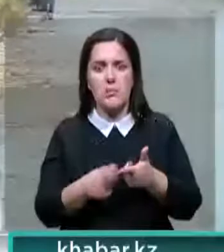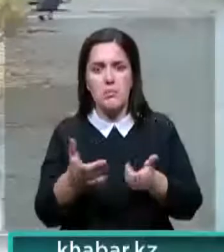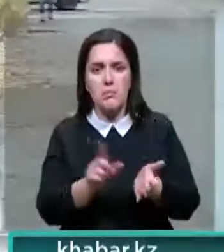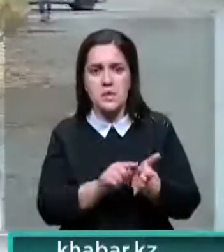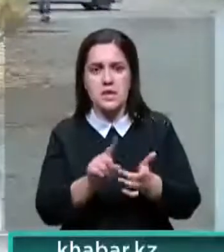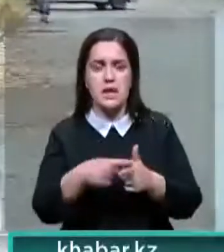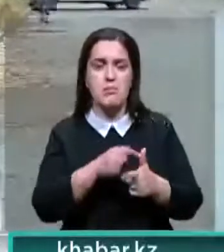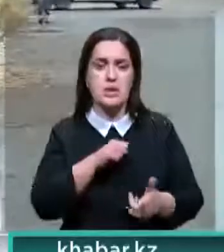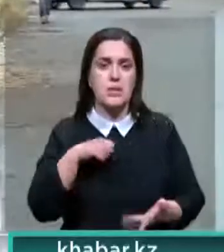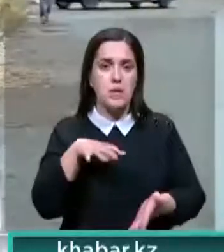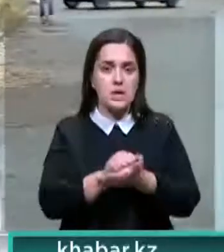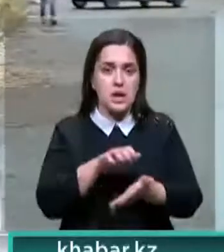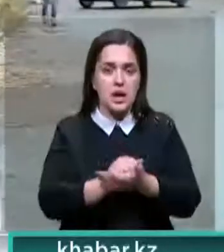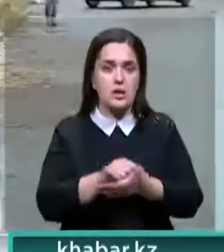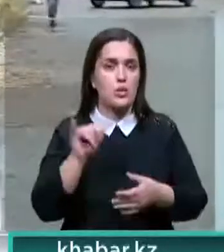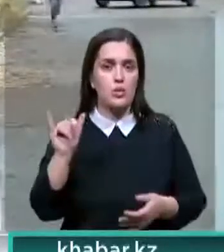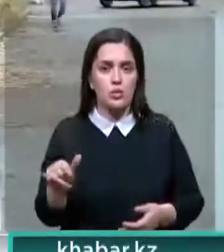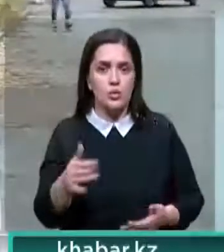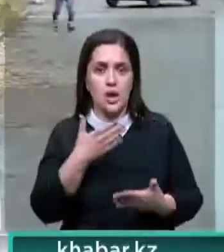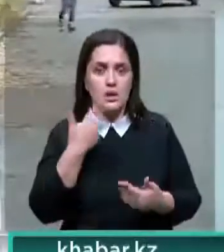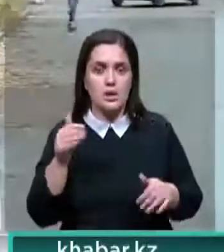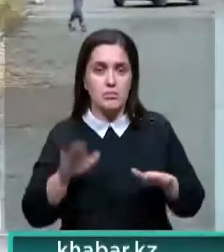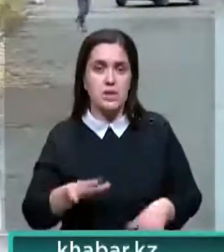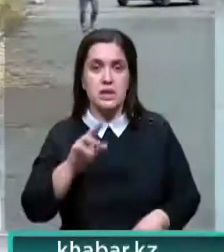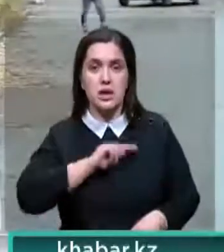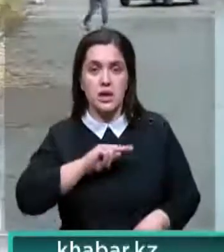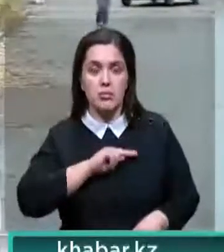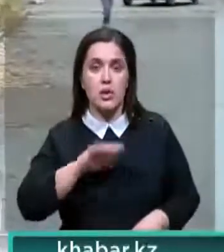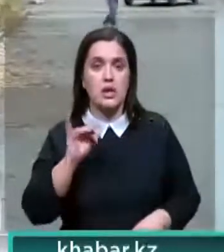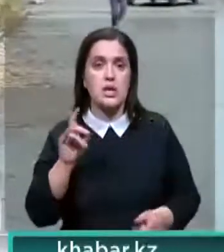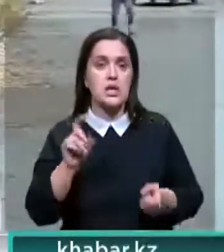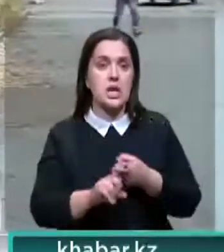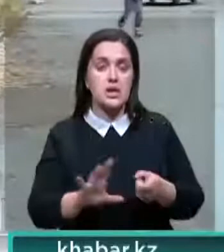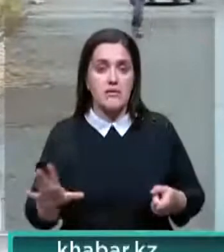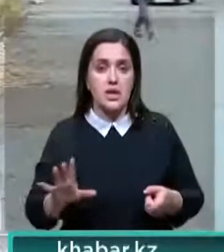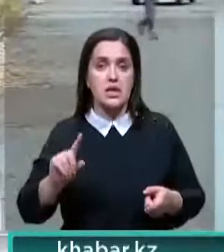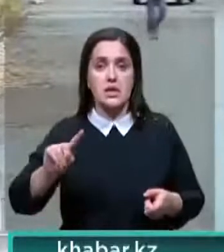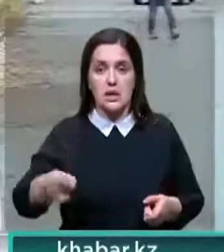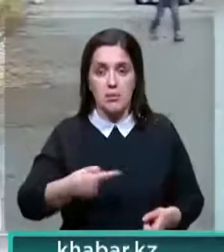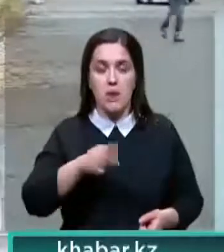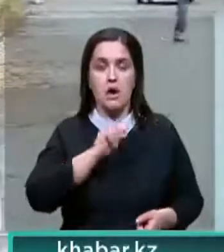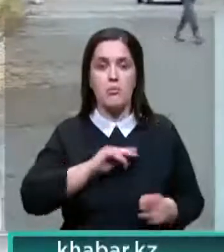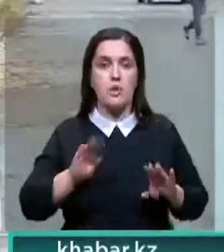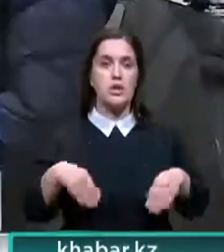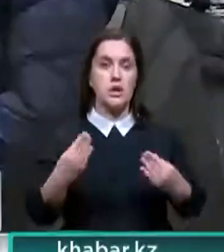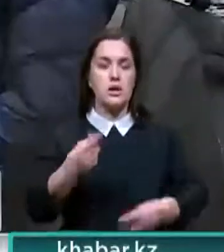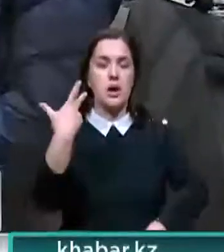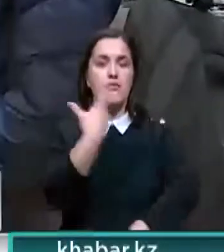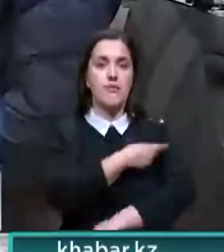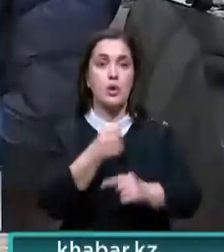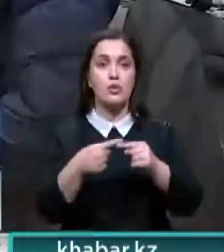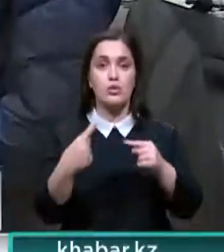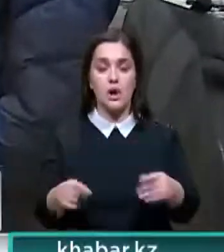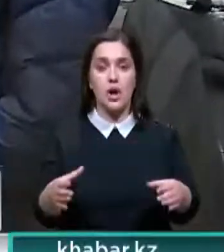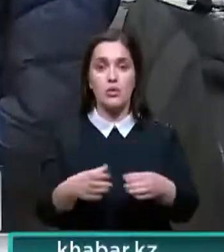либо самозанятые, то есть не имеют определенного места работы и не связаны с требованием работодателей о вакцинации. Другая